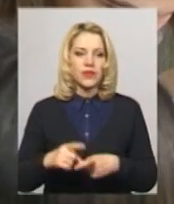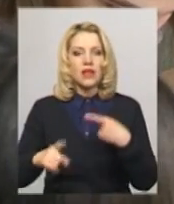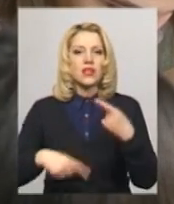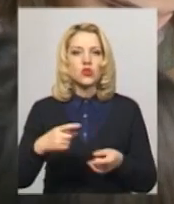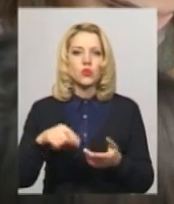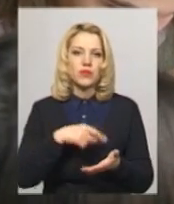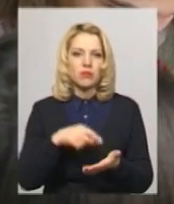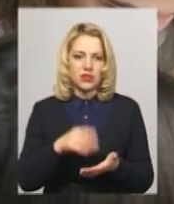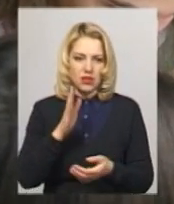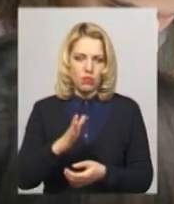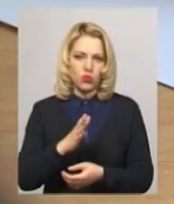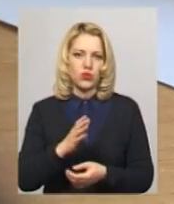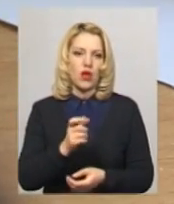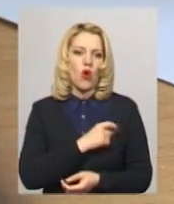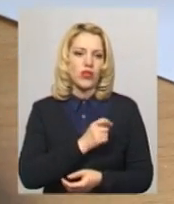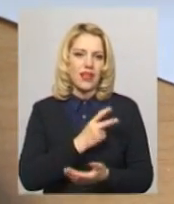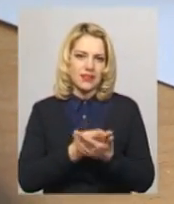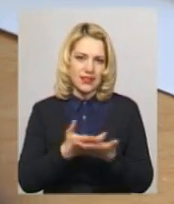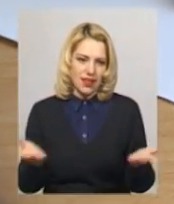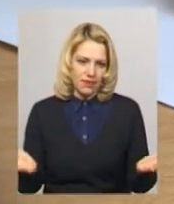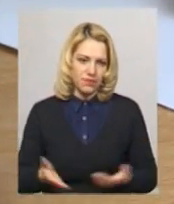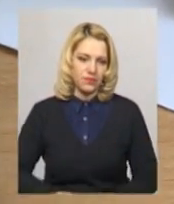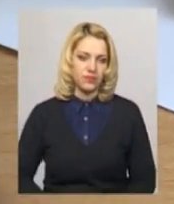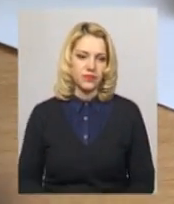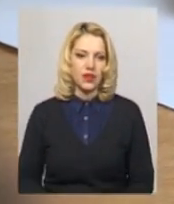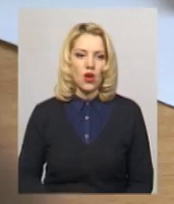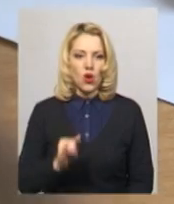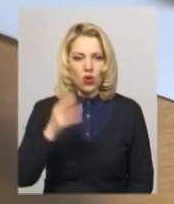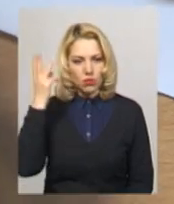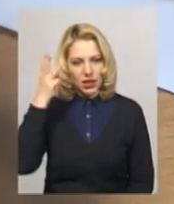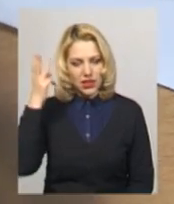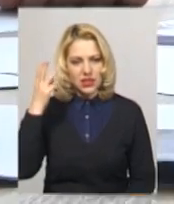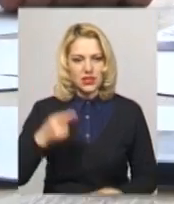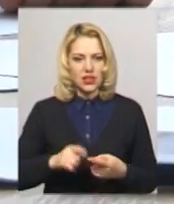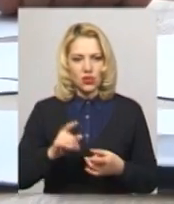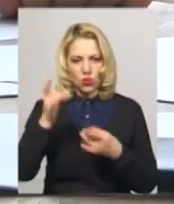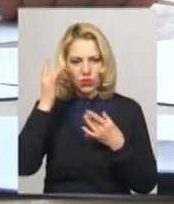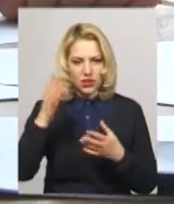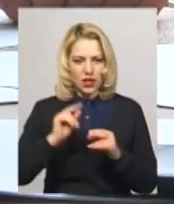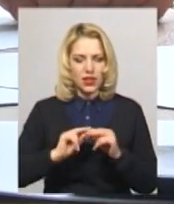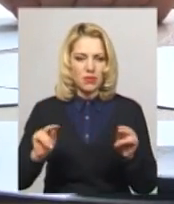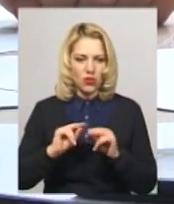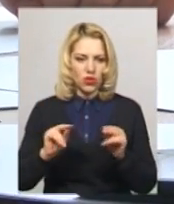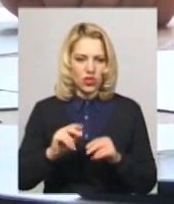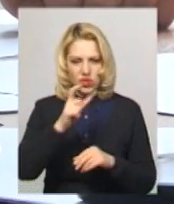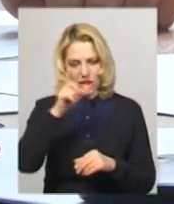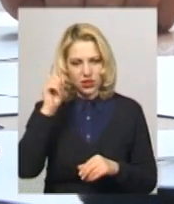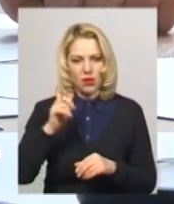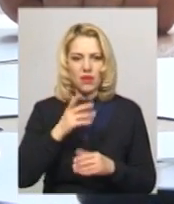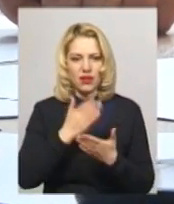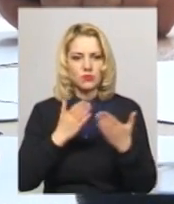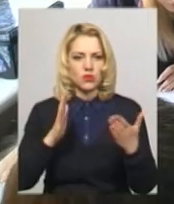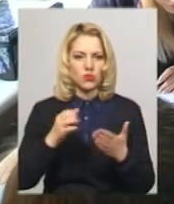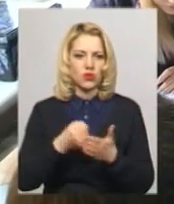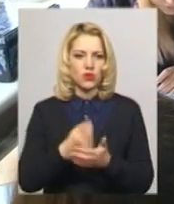презентують виставку, буде Одеса, розповідає Анастасія Ткаченко. У Хмельницькій гуманітарно-педагогічній академії експозиція триватиме до 25